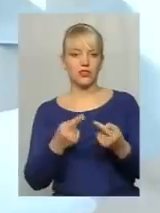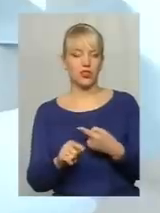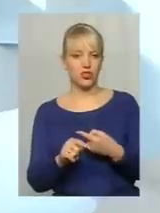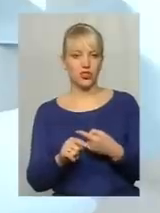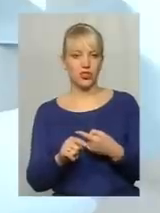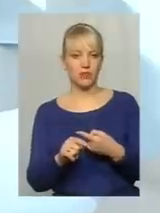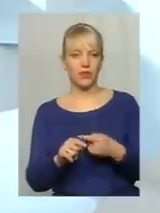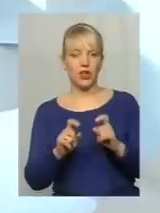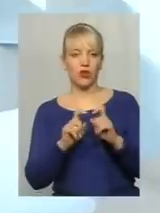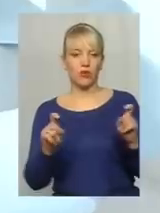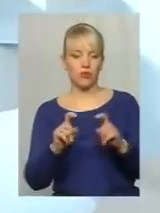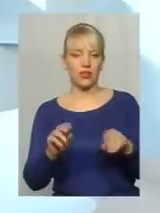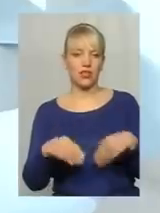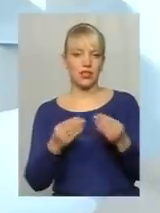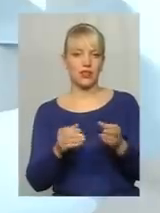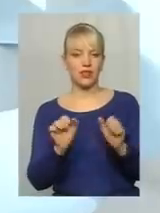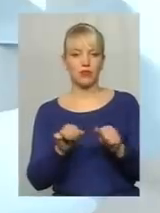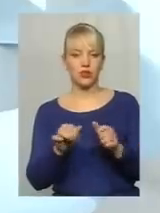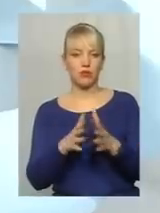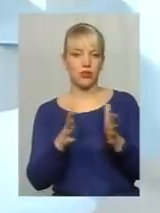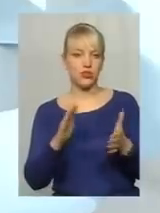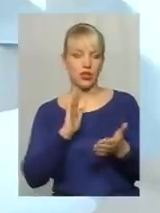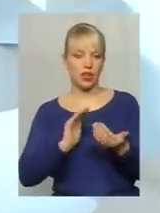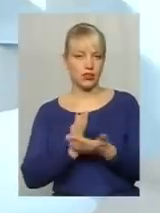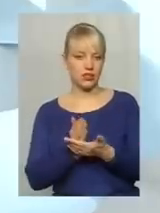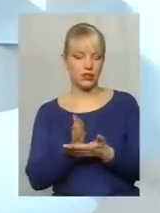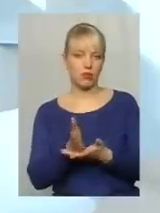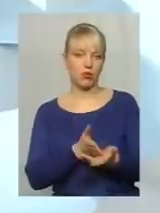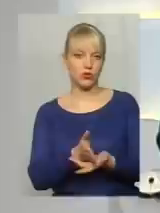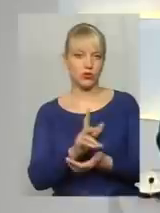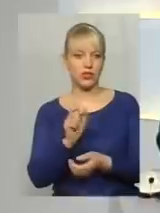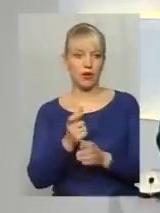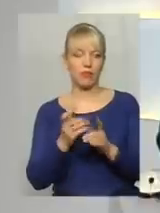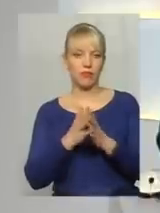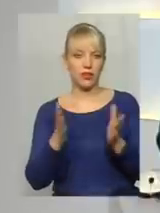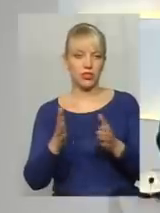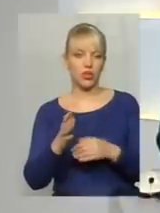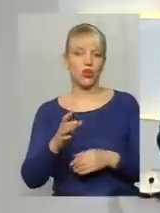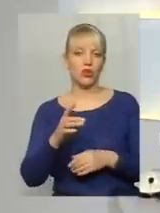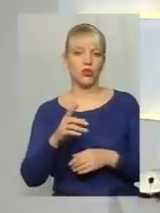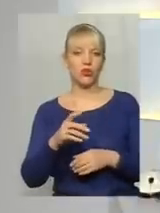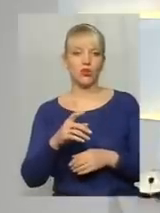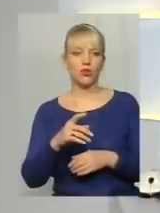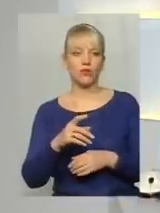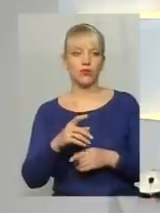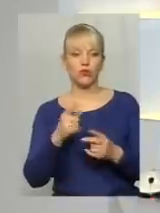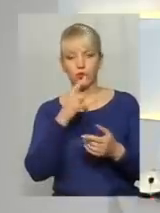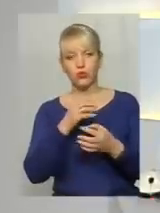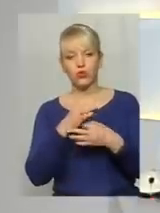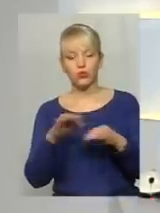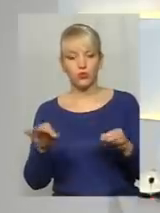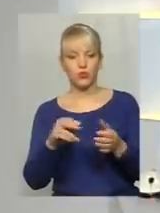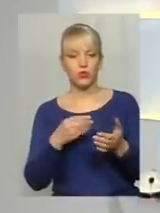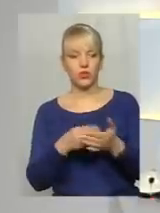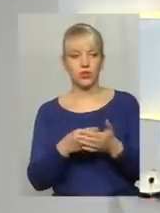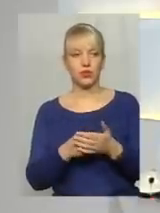компанії і надати, можливо, більш якісну послугу за більш доступну ціну. Тобто, з ваших слів виходить,